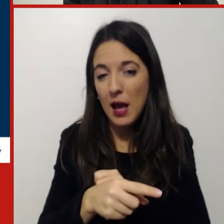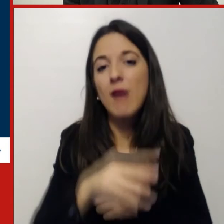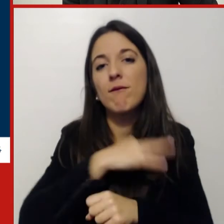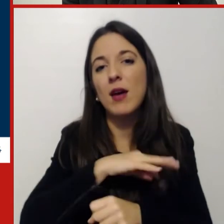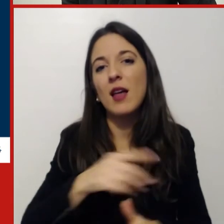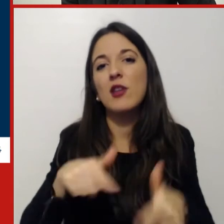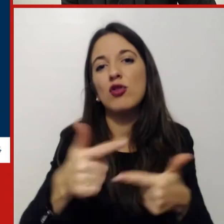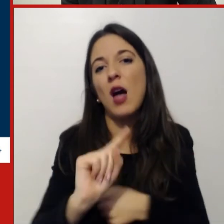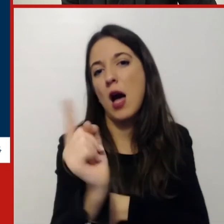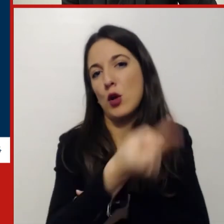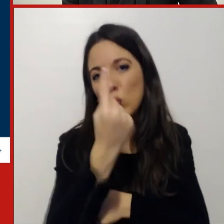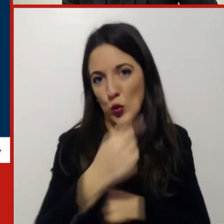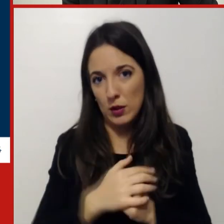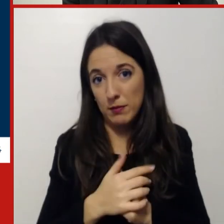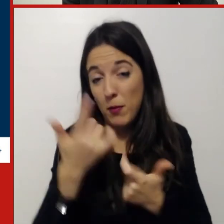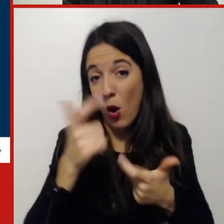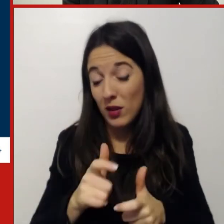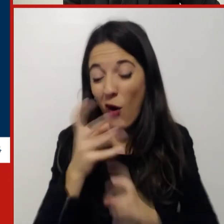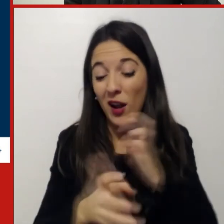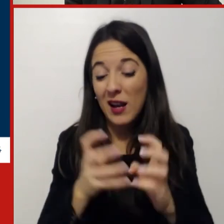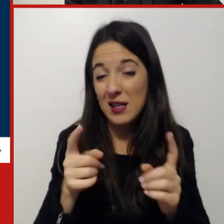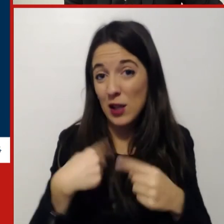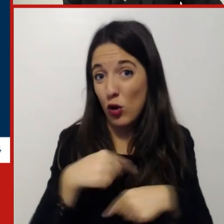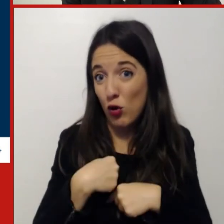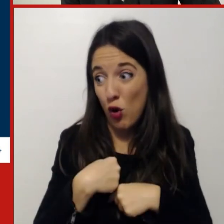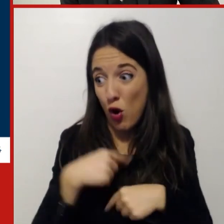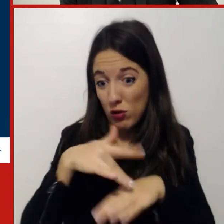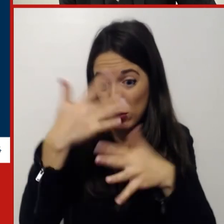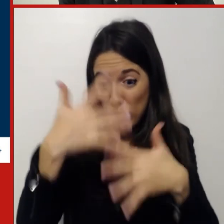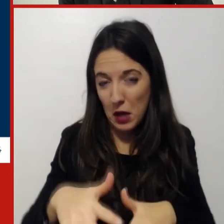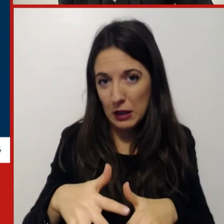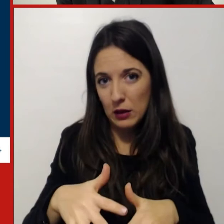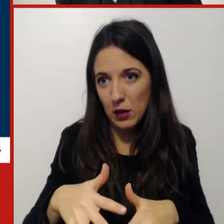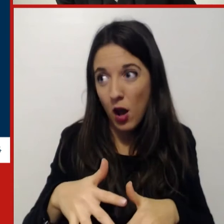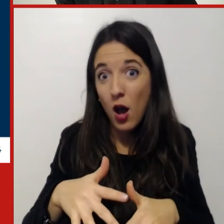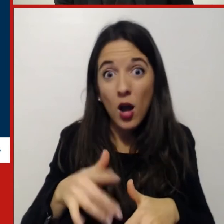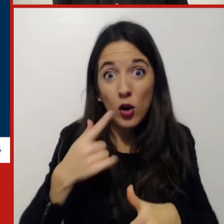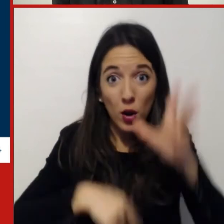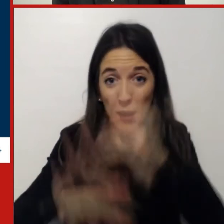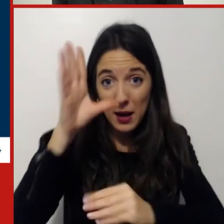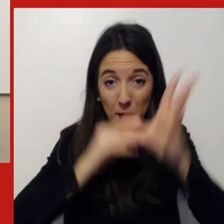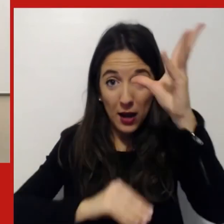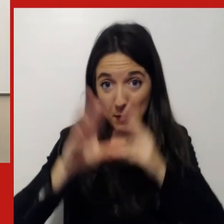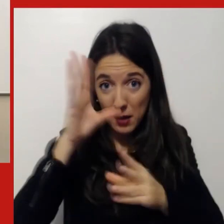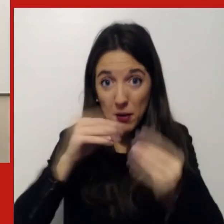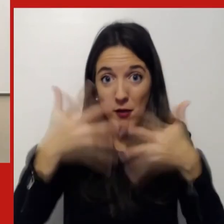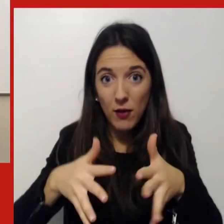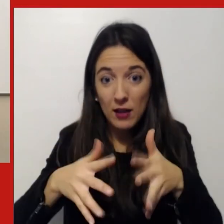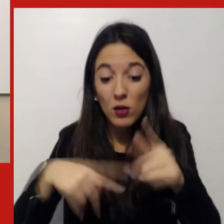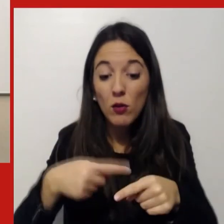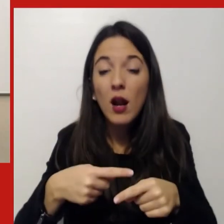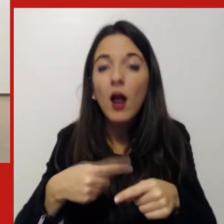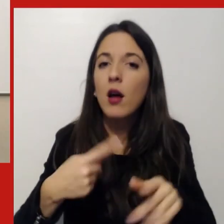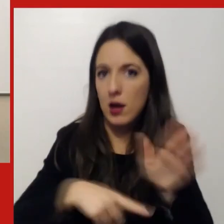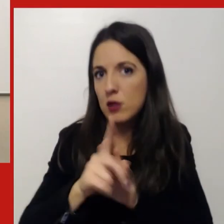crisi come quella che abbiamo che abbiamo vissuto non vada sprecata grazie corrado grazie a te mariano grazie